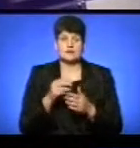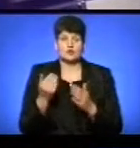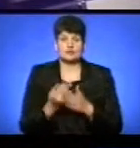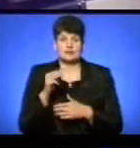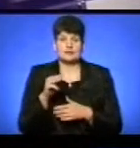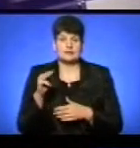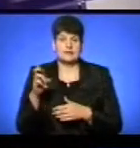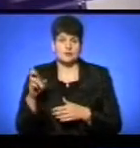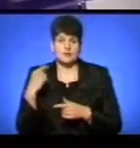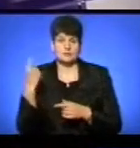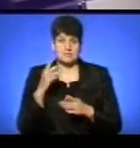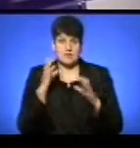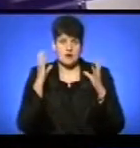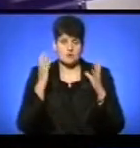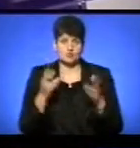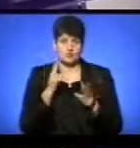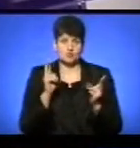обласне радіо. До зустрічі!